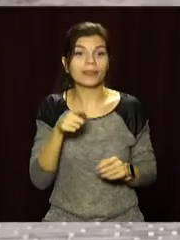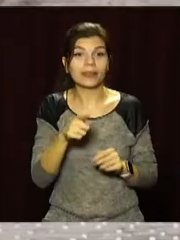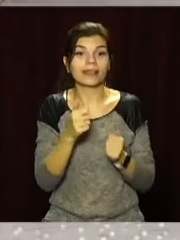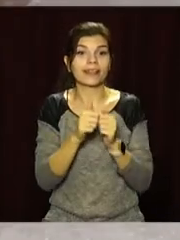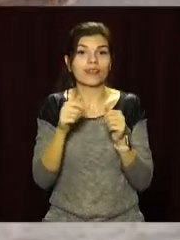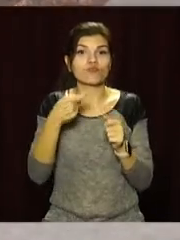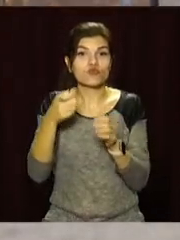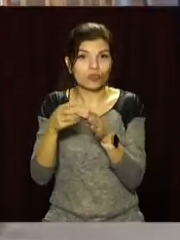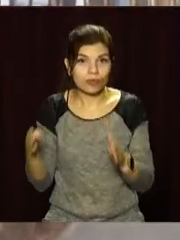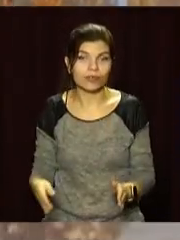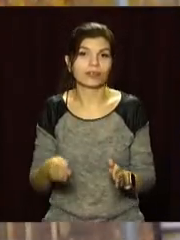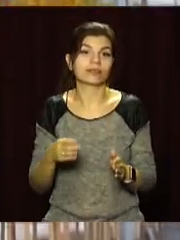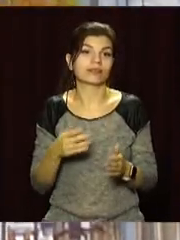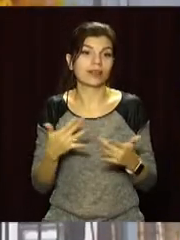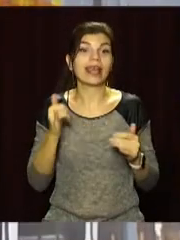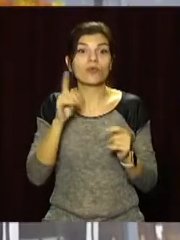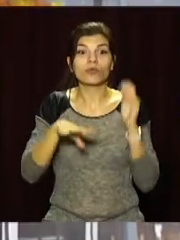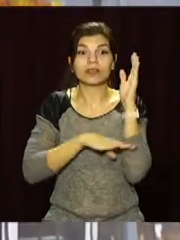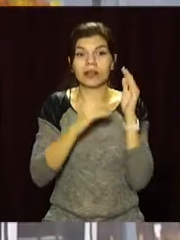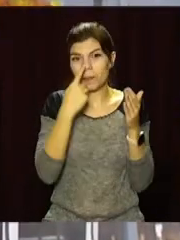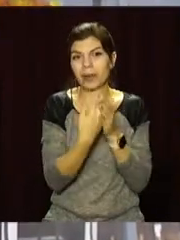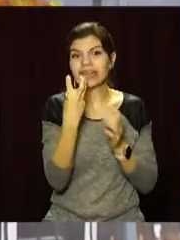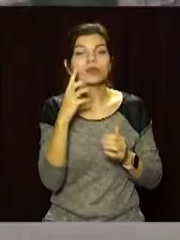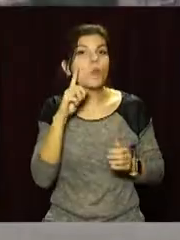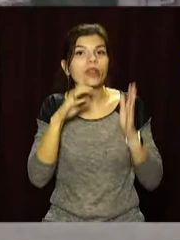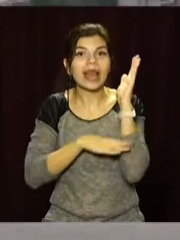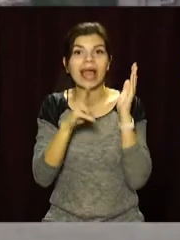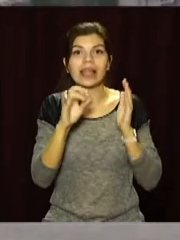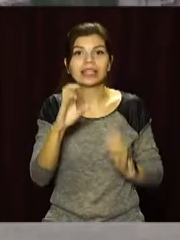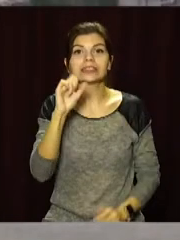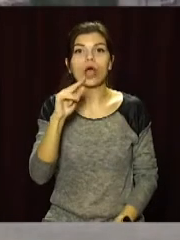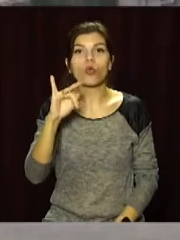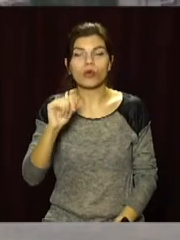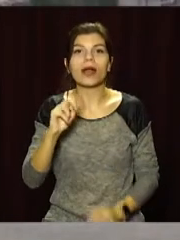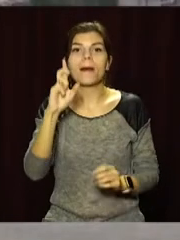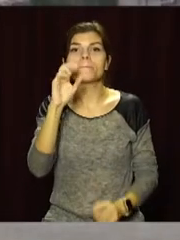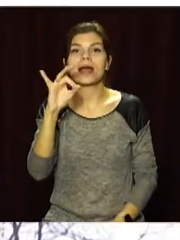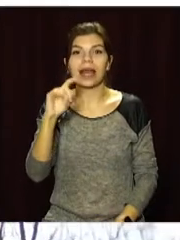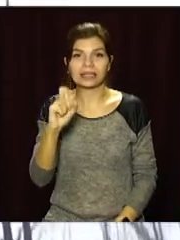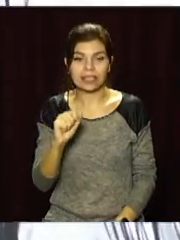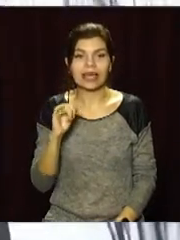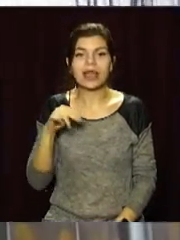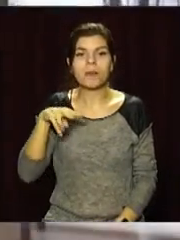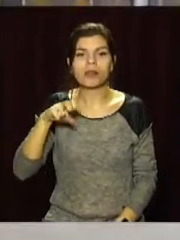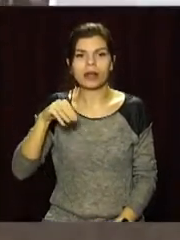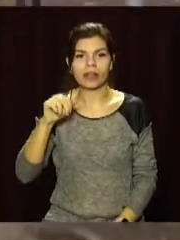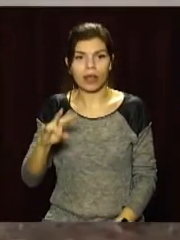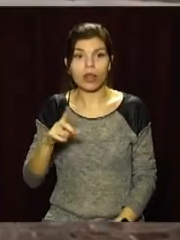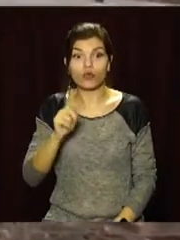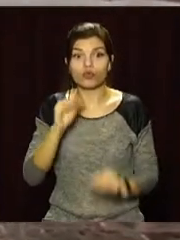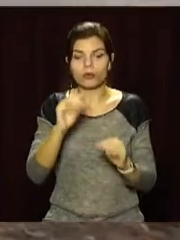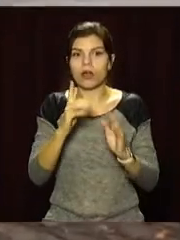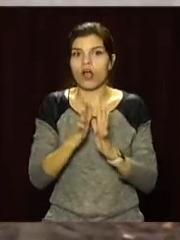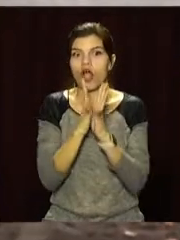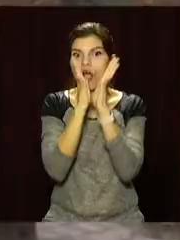урни. Крім того, замість старих тополь висадили майже 300 молодих дерев. Клени, сакури, берези і платани. А ще тут з'явилася гігантська